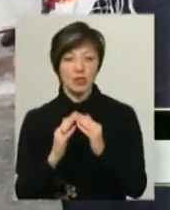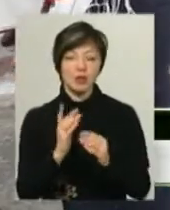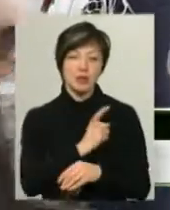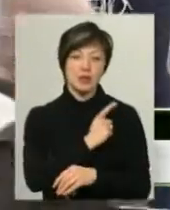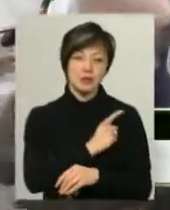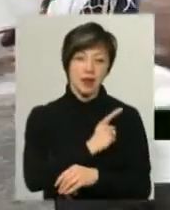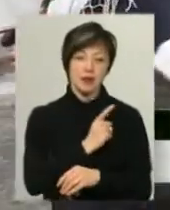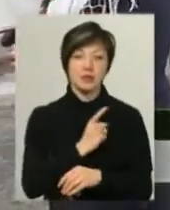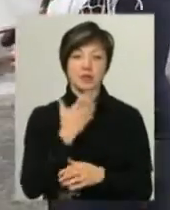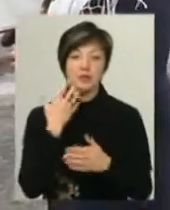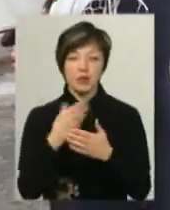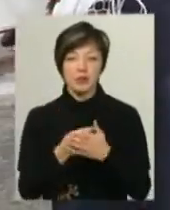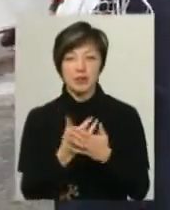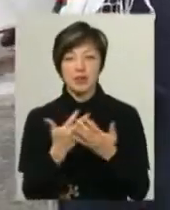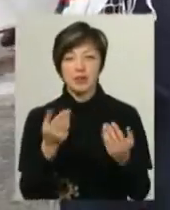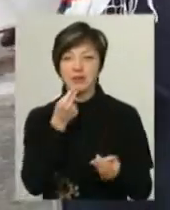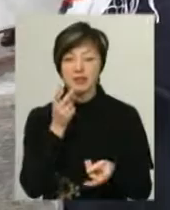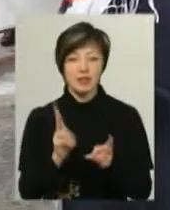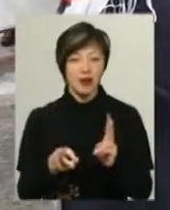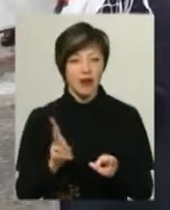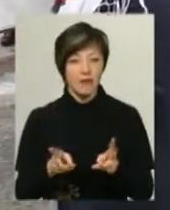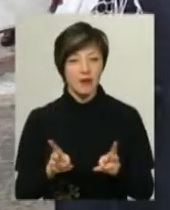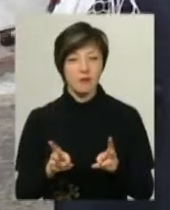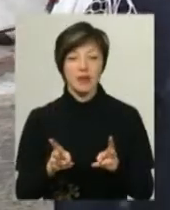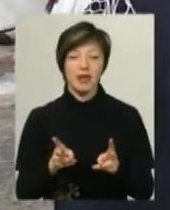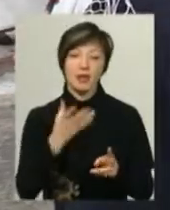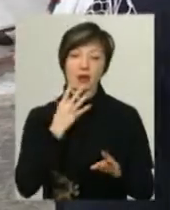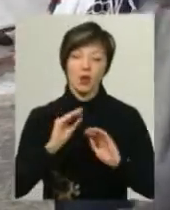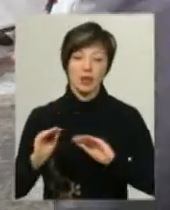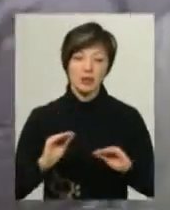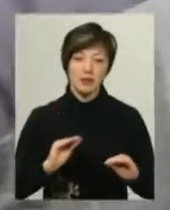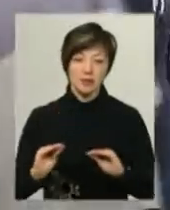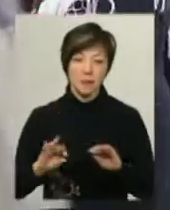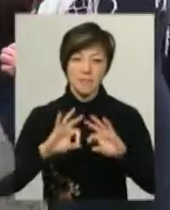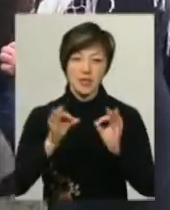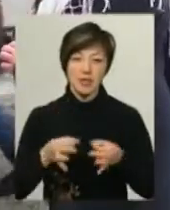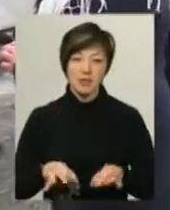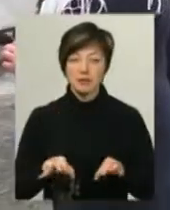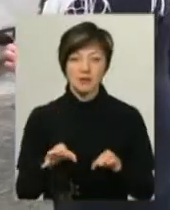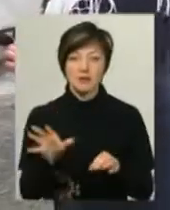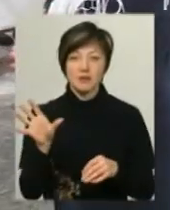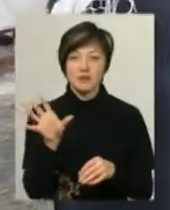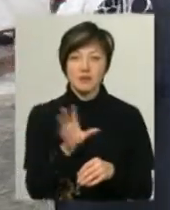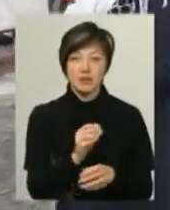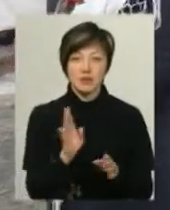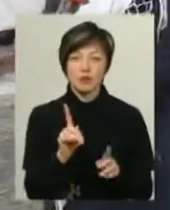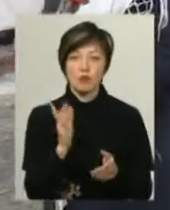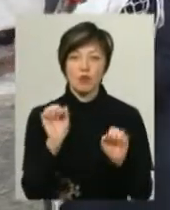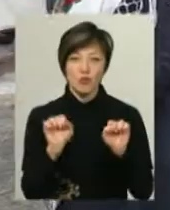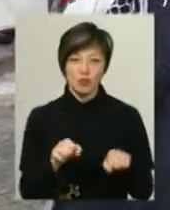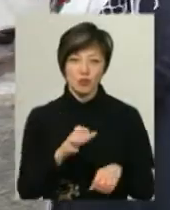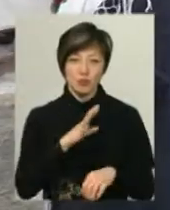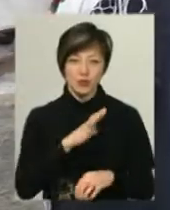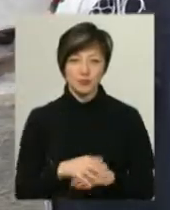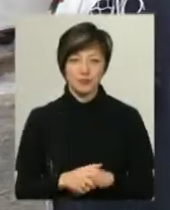з майстрами, зі своїми різними стравами, з декоративно-прикладним мистецтвом, буквально з усім, чим тільки може